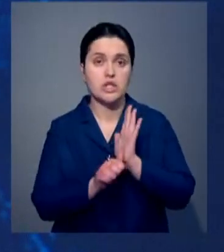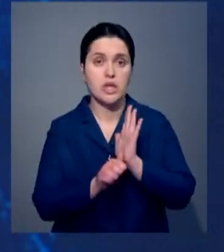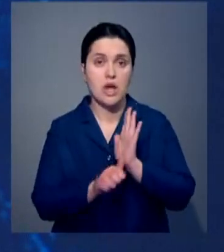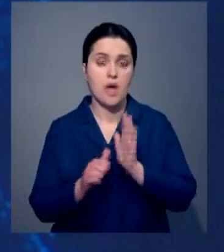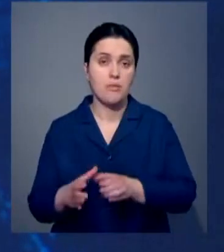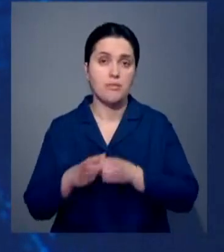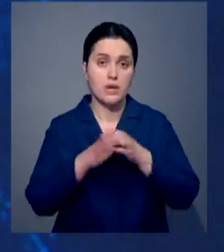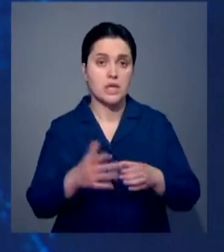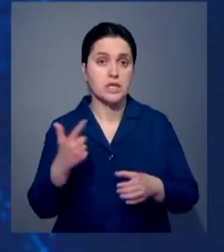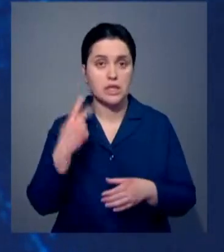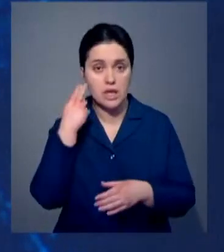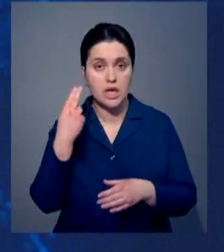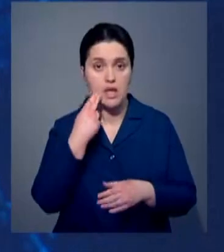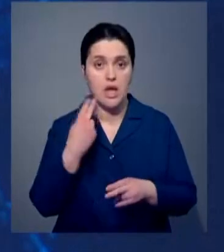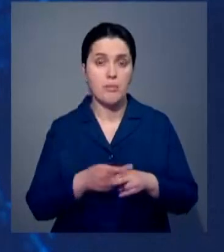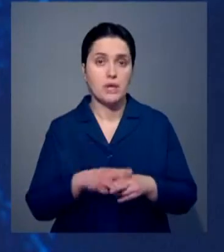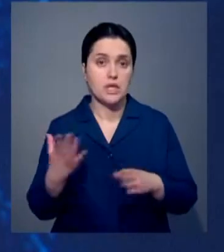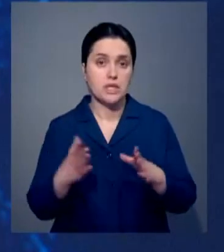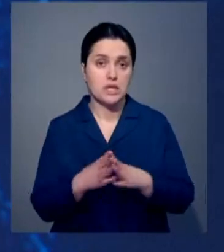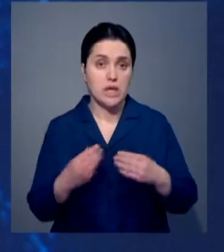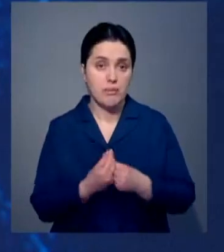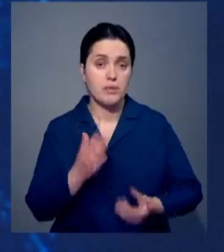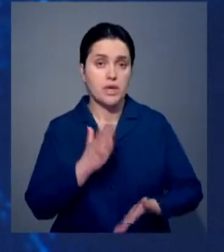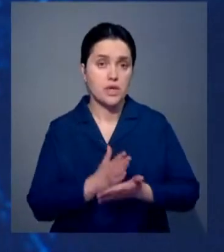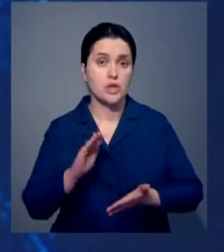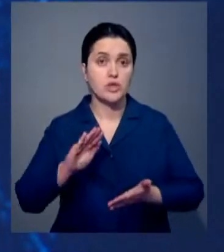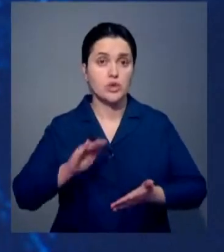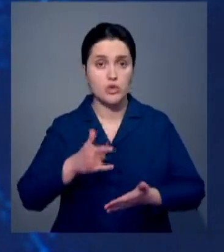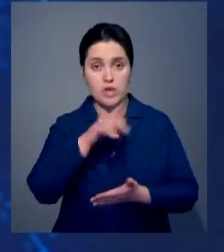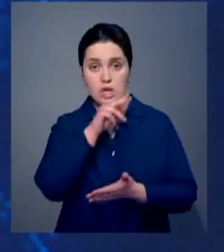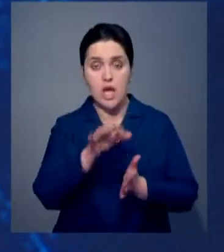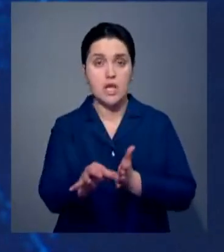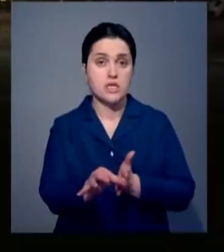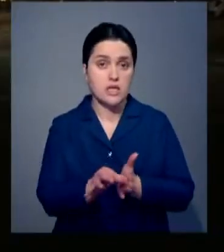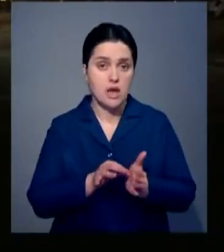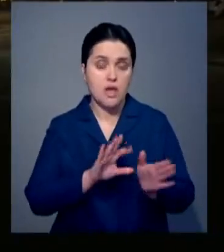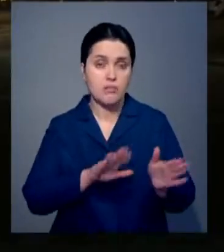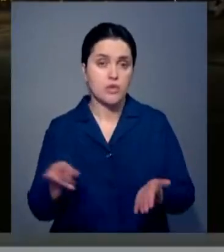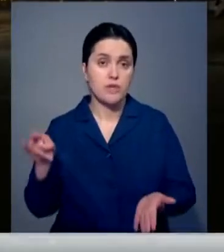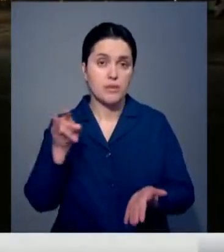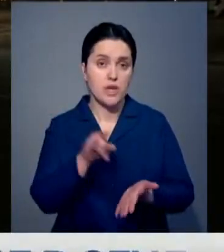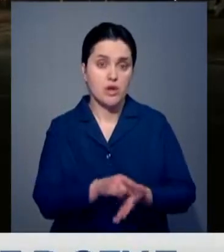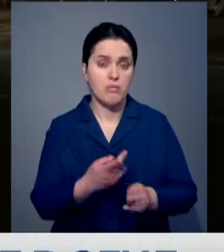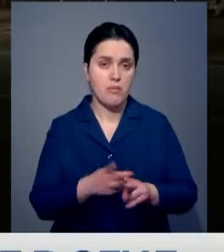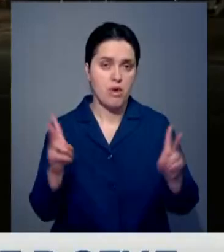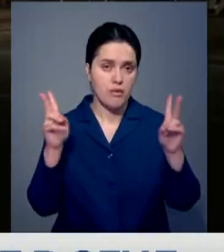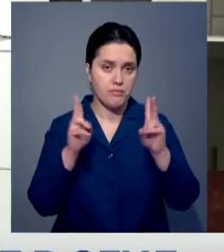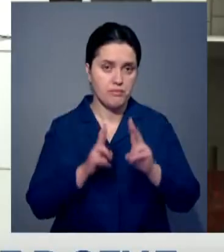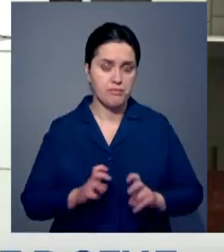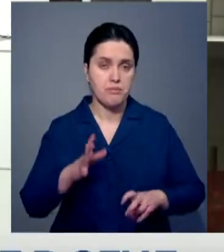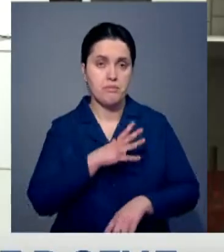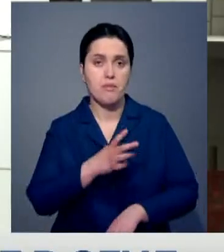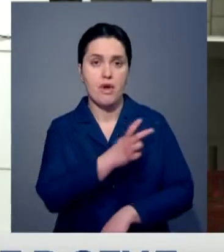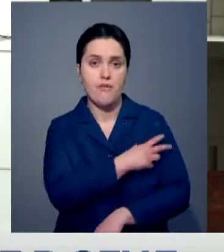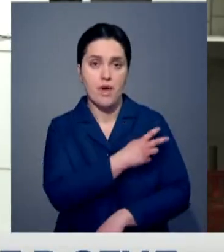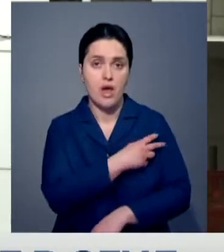прибывших – это граждане Китая. Среди членов их семей есть южнокорейцы. Сразу после прилета пассажиры прошли